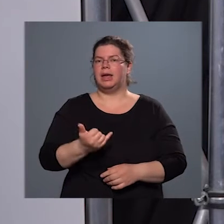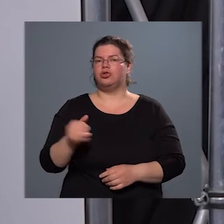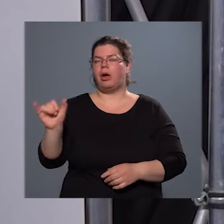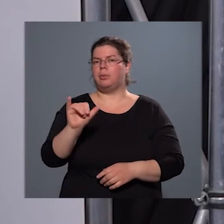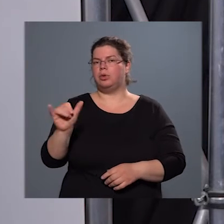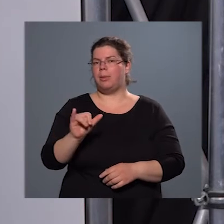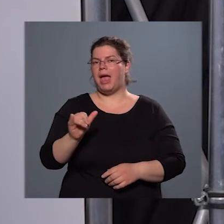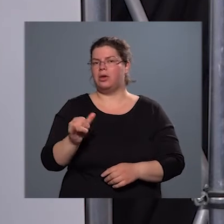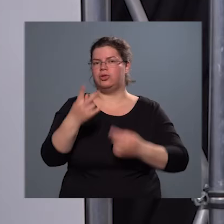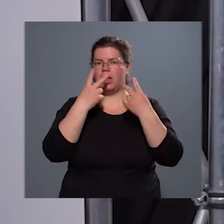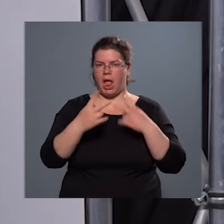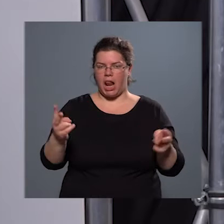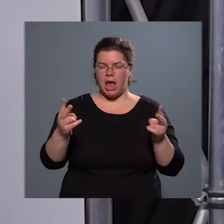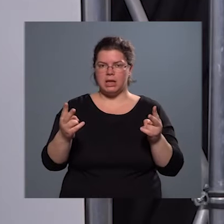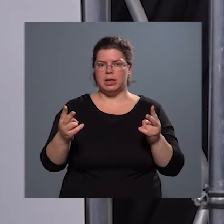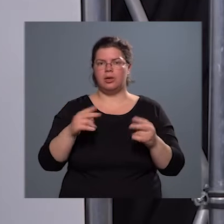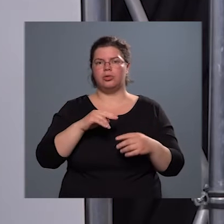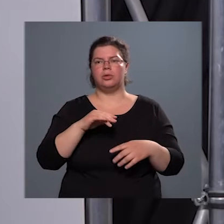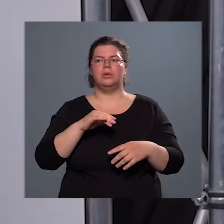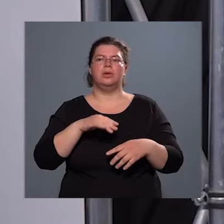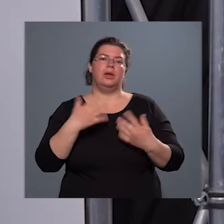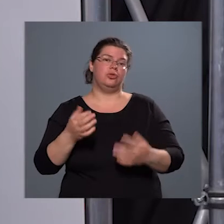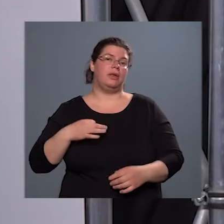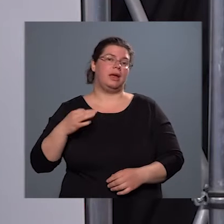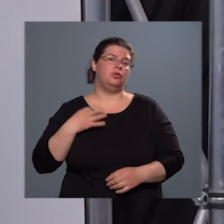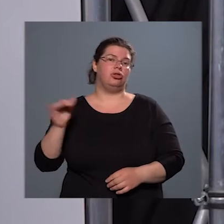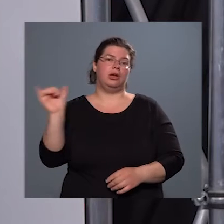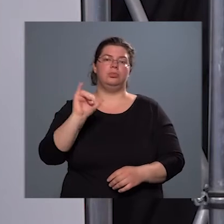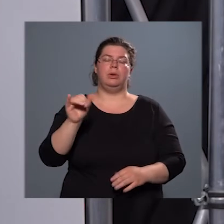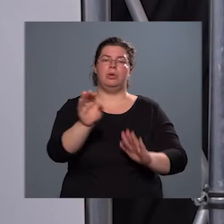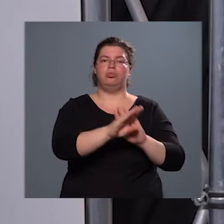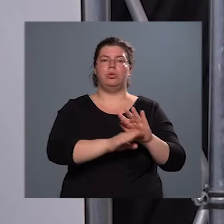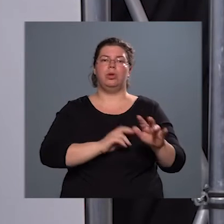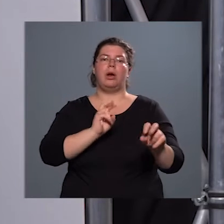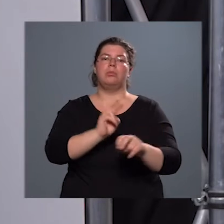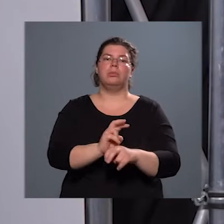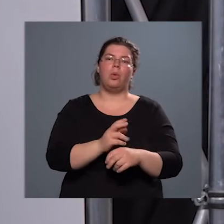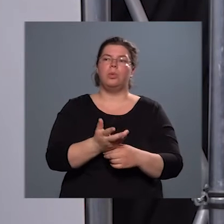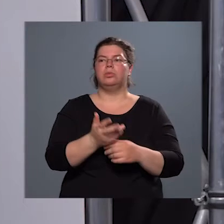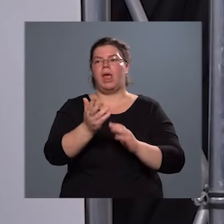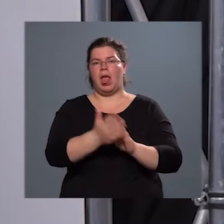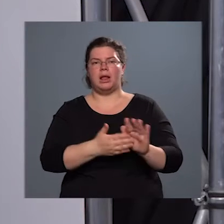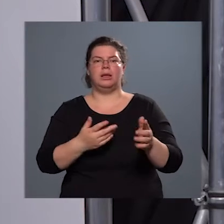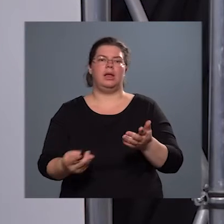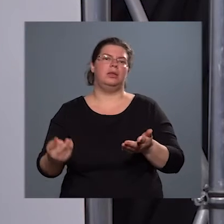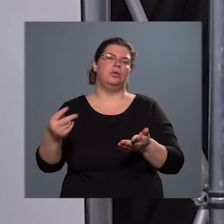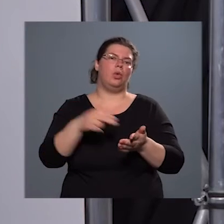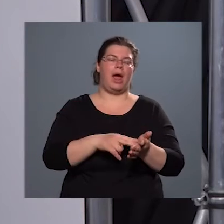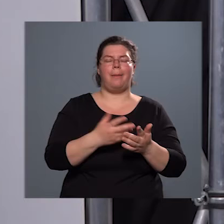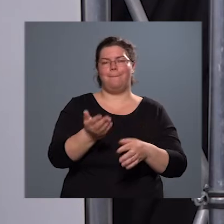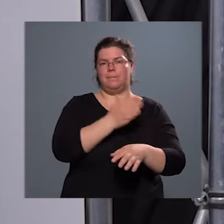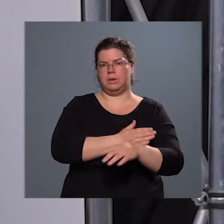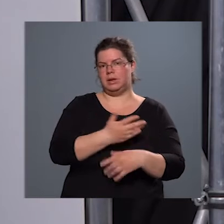budapesti ellátás, illetve az egészséges Budapest programhoz elkezdett korábbi ellátás az